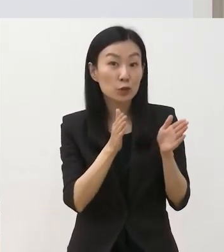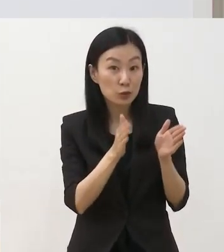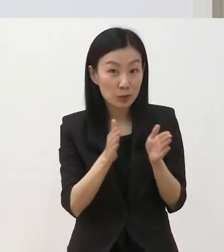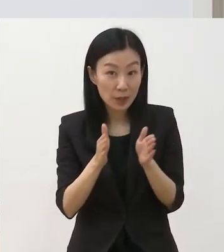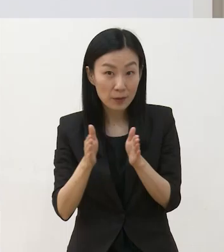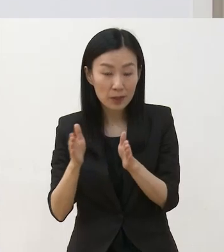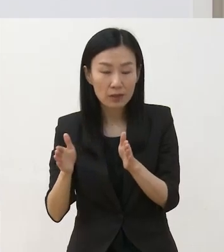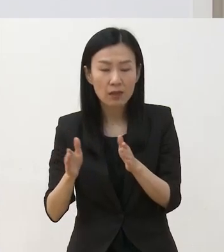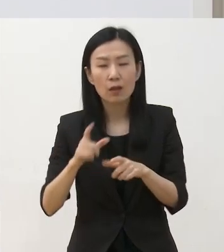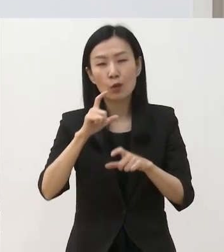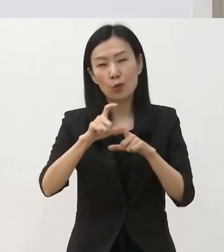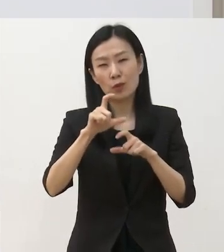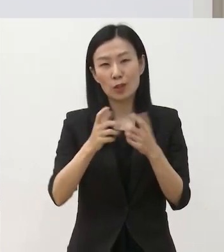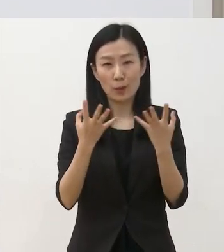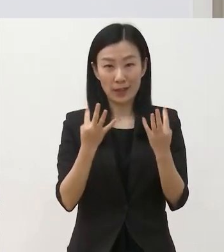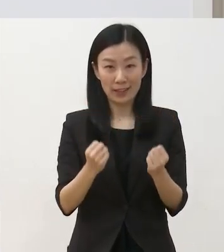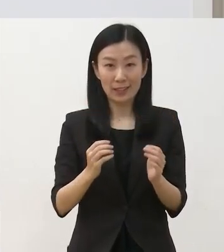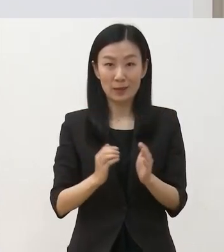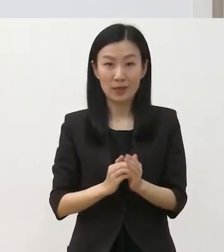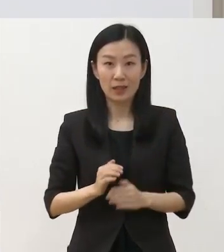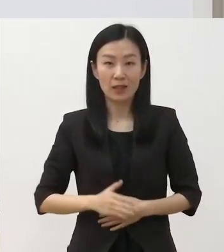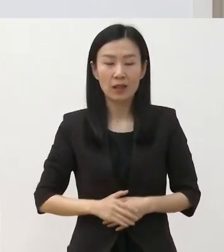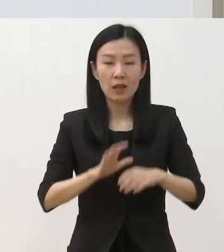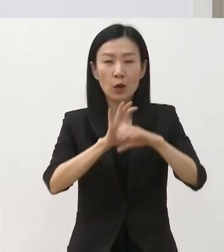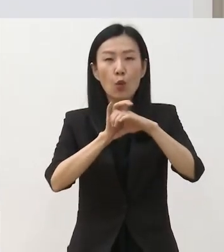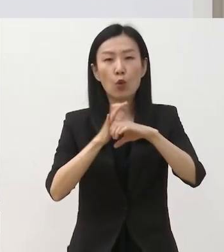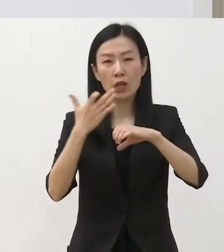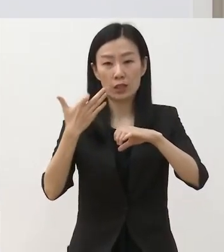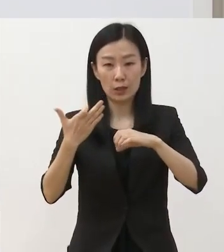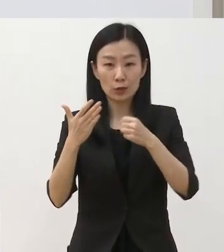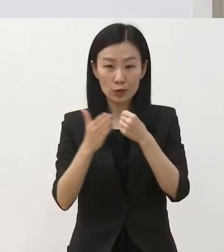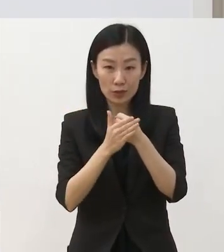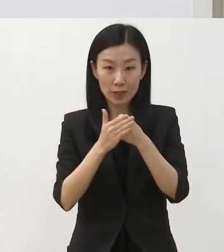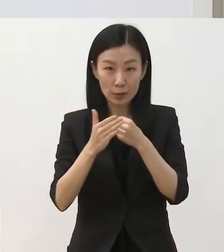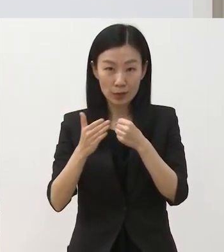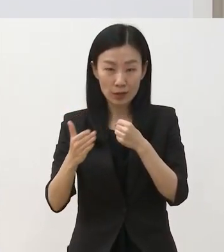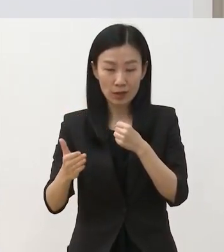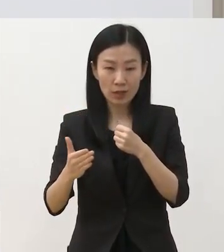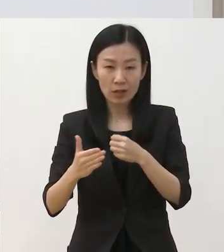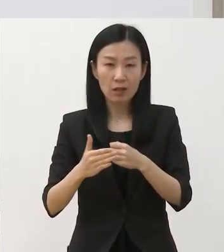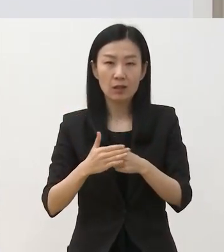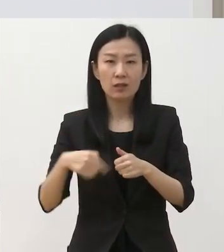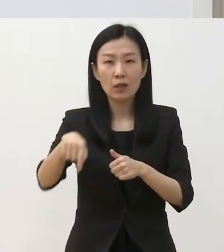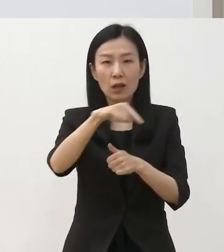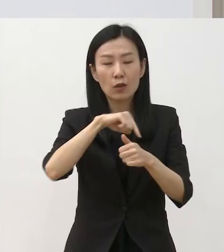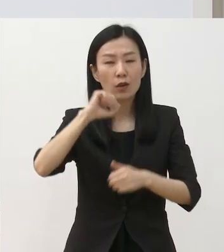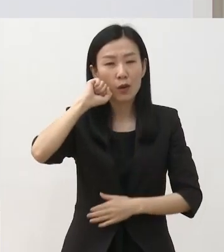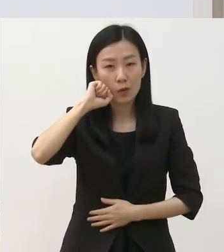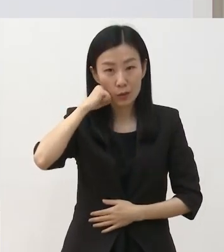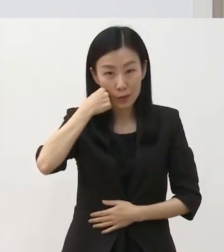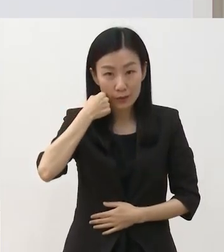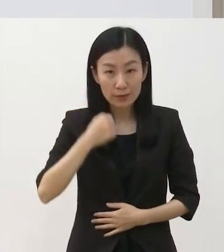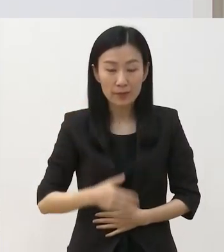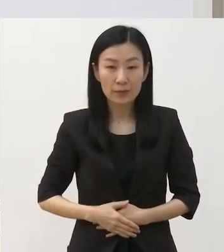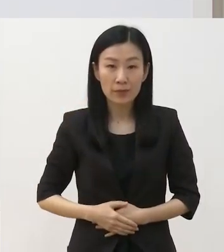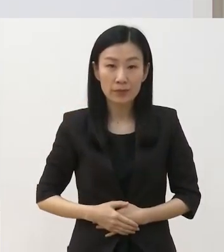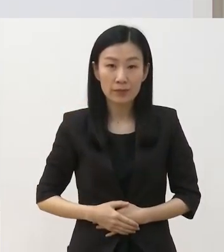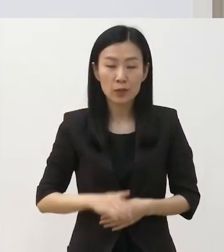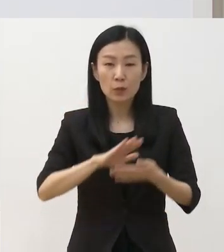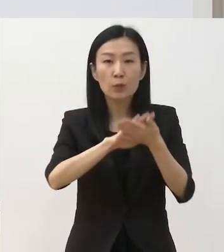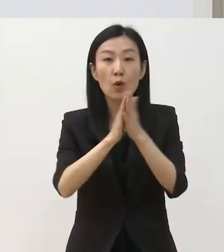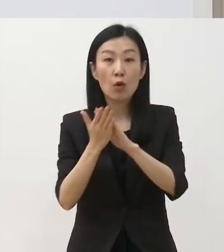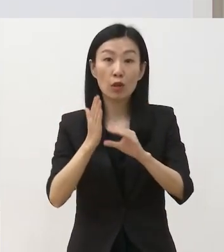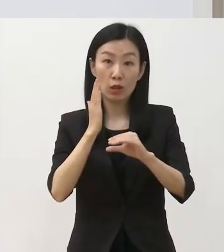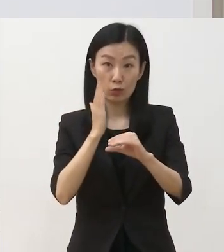고민이 많았습니다 코로나19로 인해서 공연예술 생태계가 어렵고 또 변화하고 있어서